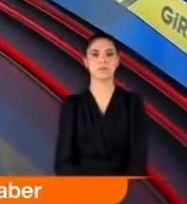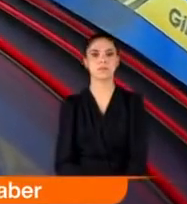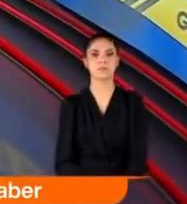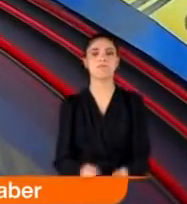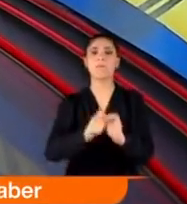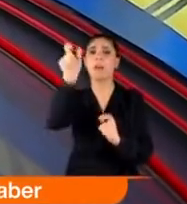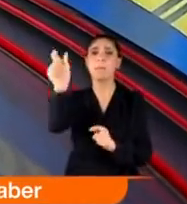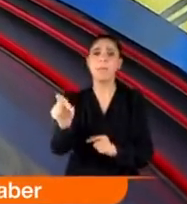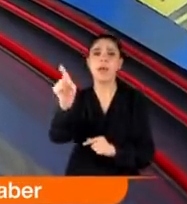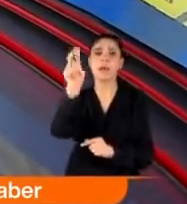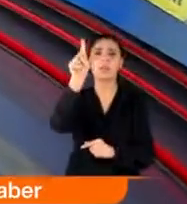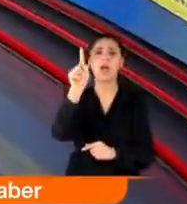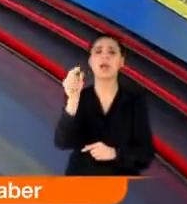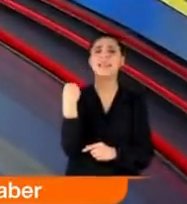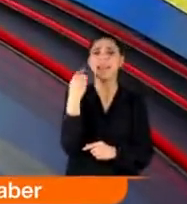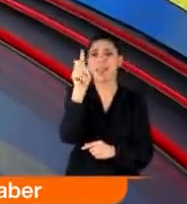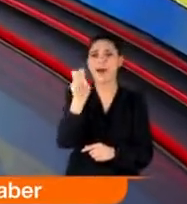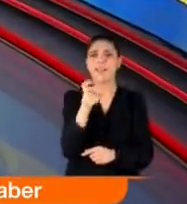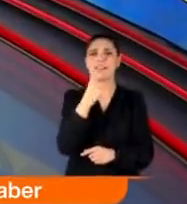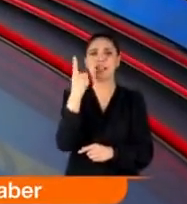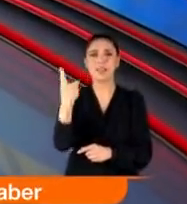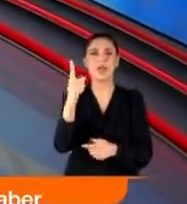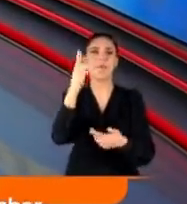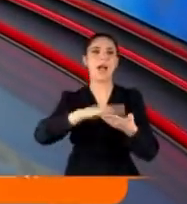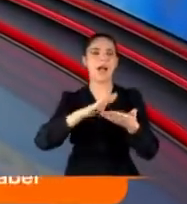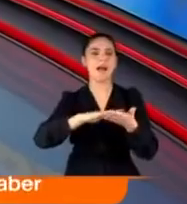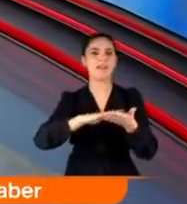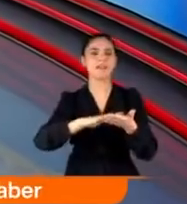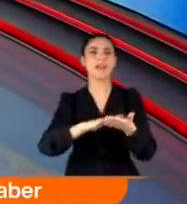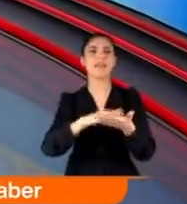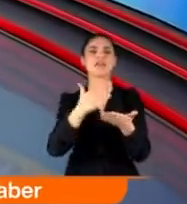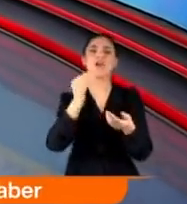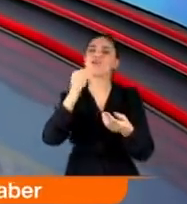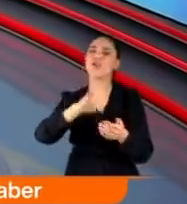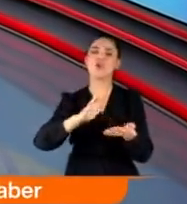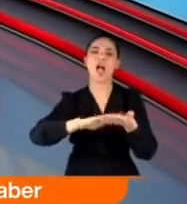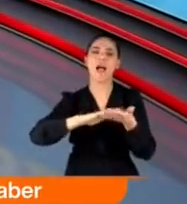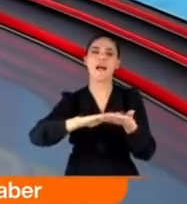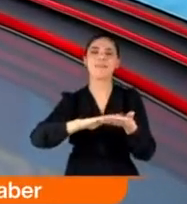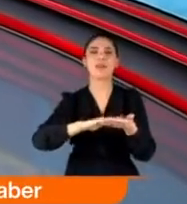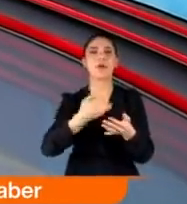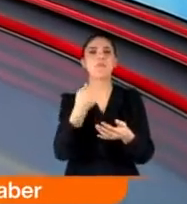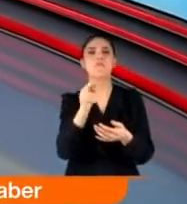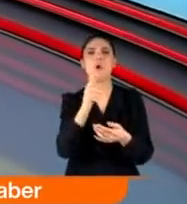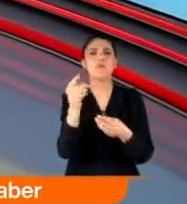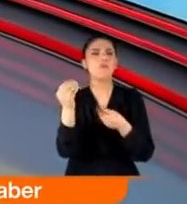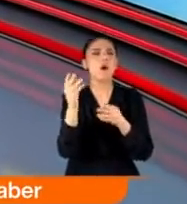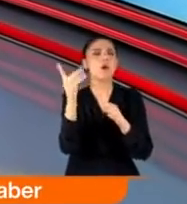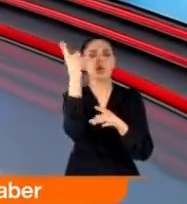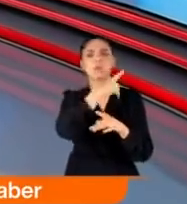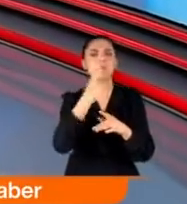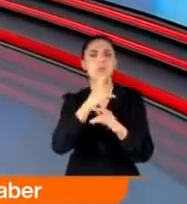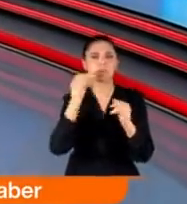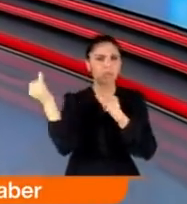Berat Çağlak daha 18 yaşındaydı. Bir arkadaşıyla, yakın arkadaşıyla, çocukluk arkadaşıyla incir çekirdeğini doldurmayacak bir sebepten